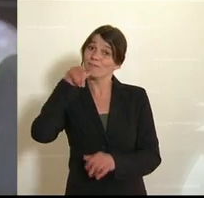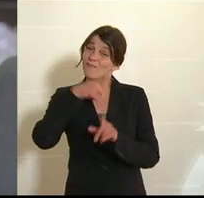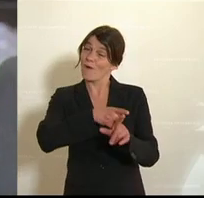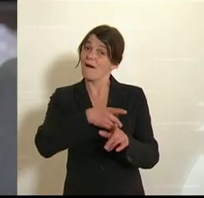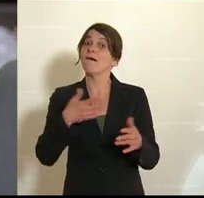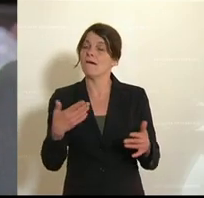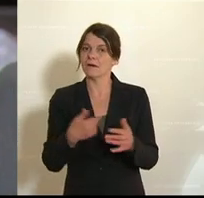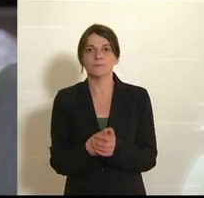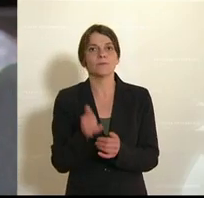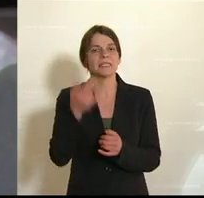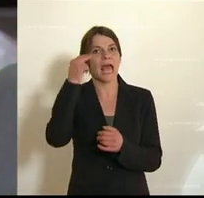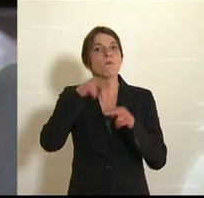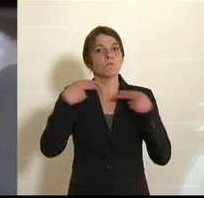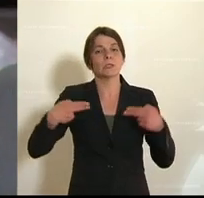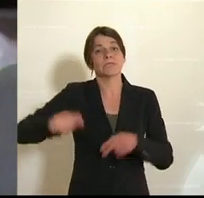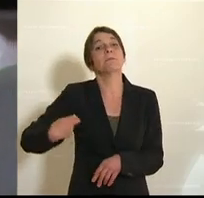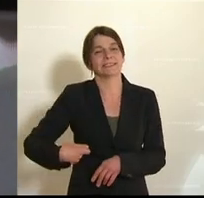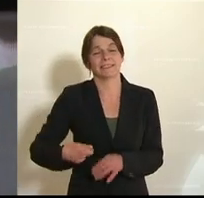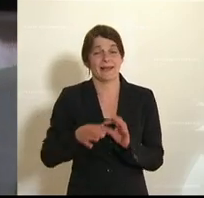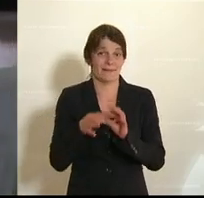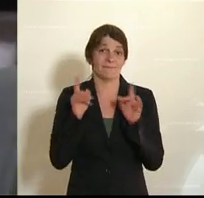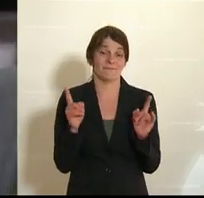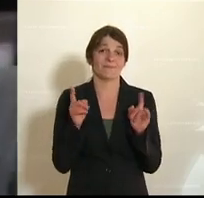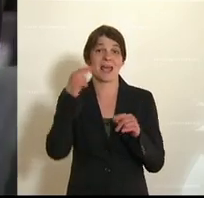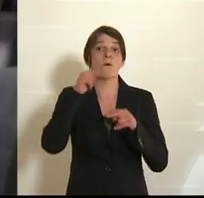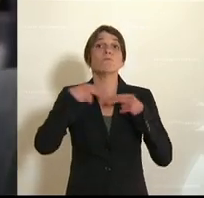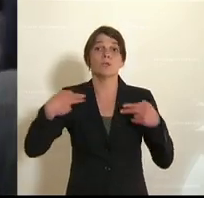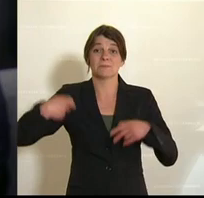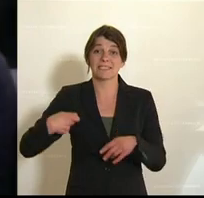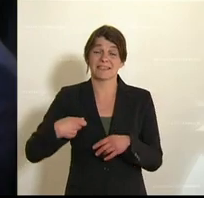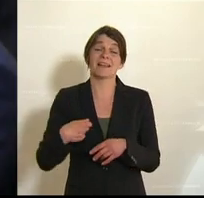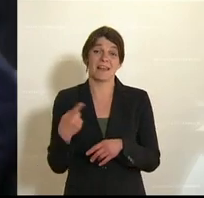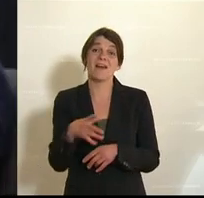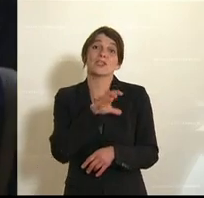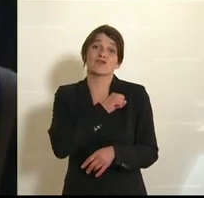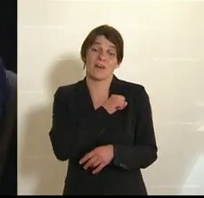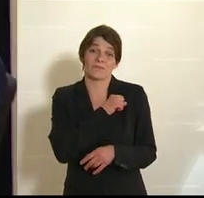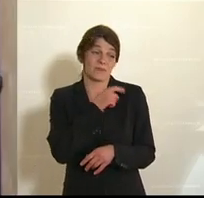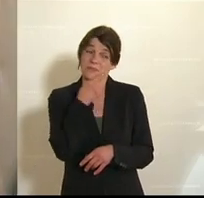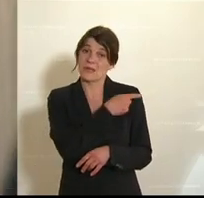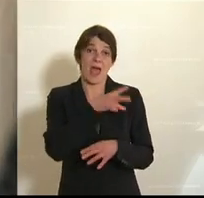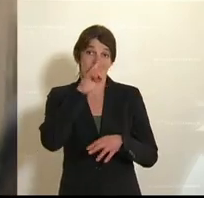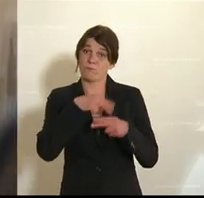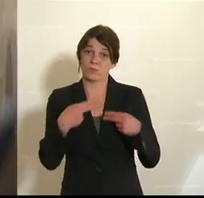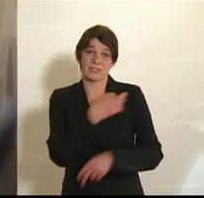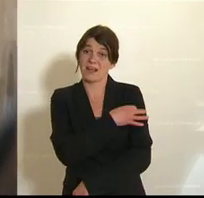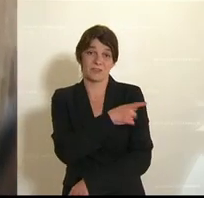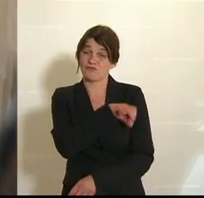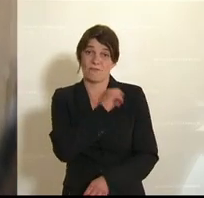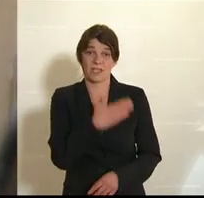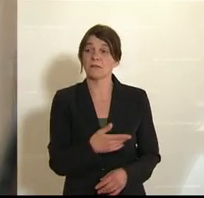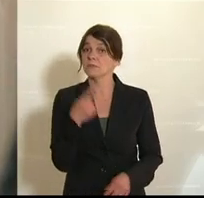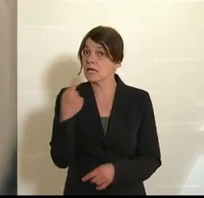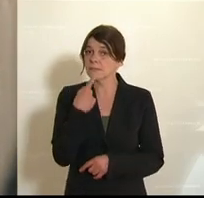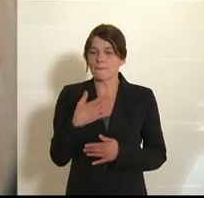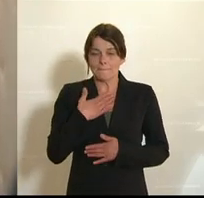Bundespräsidenten. Der Herr Bundespräsident, Herr Bundeskanzler, hat etwas geschafft, was Sie nicht können. Er hat gesagt, das war ein Fehler